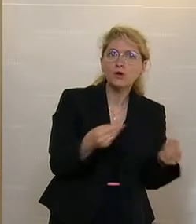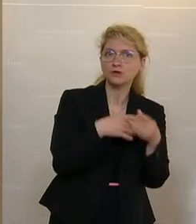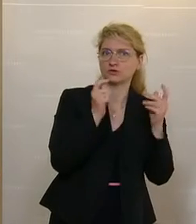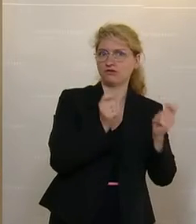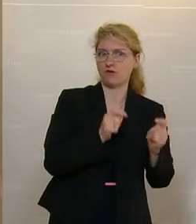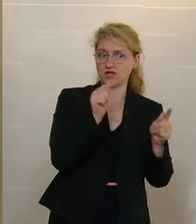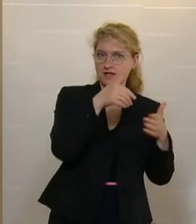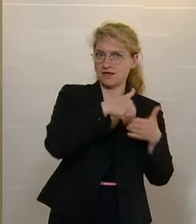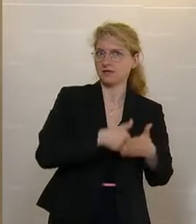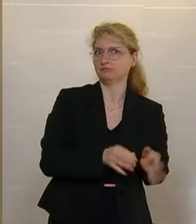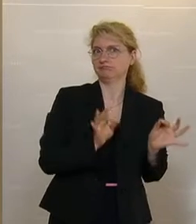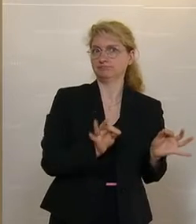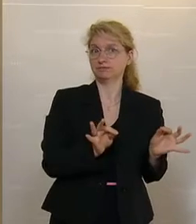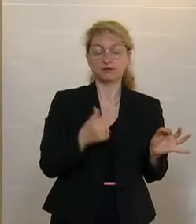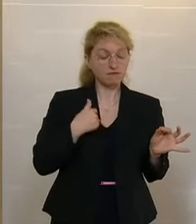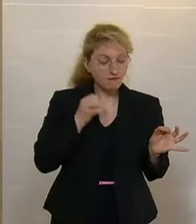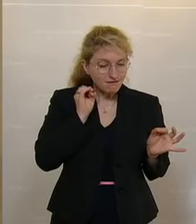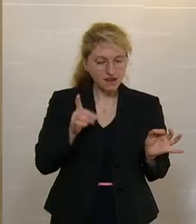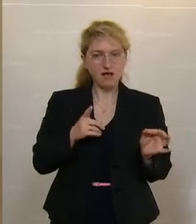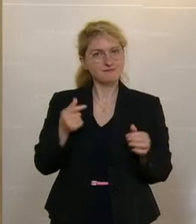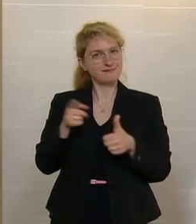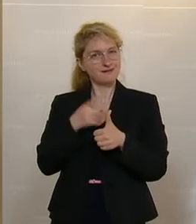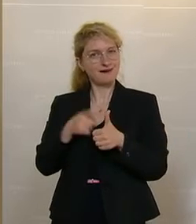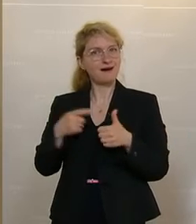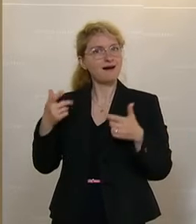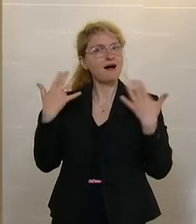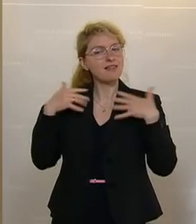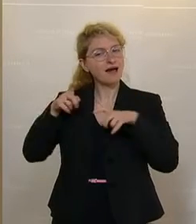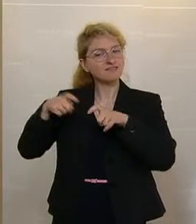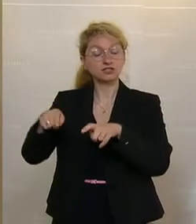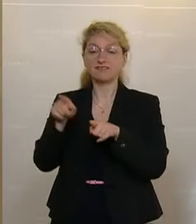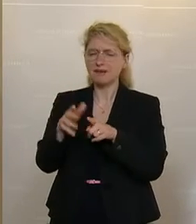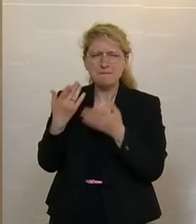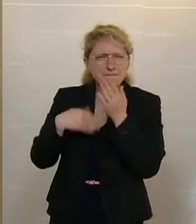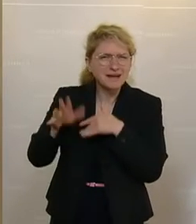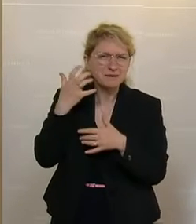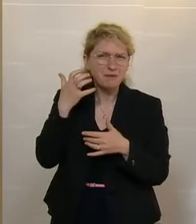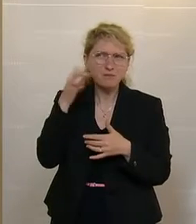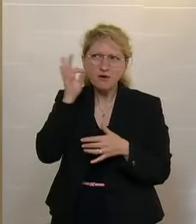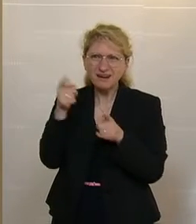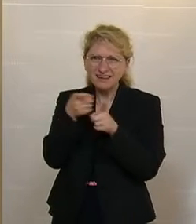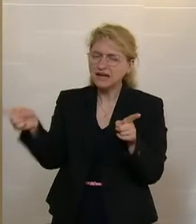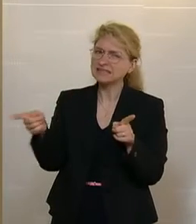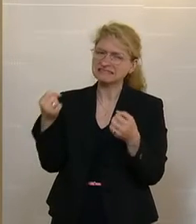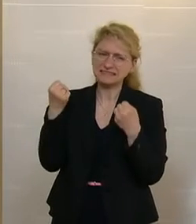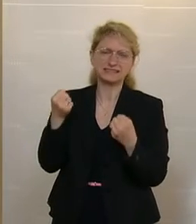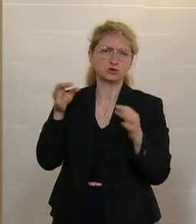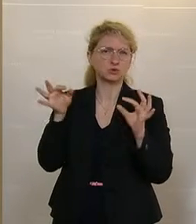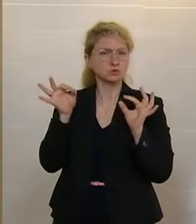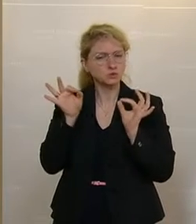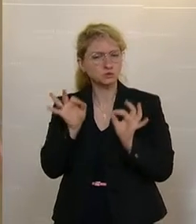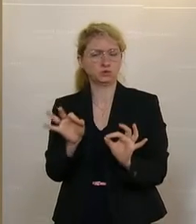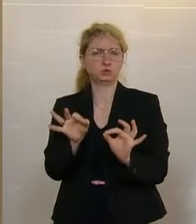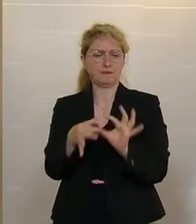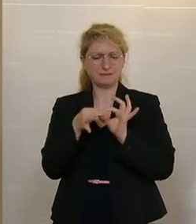Weil ich bin überzeugt davon, dass einerseits in der Landwirtschaft die große Masse aller Bäuerinnen und Bauern eine enge und gute Beziehung zu